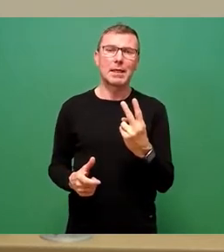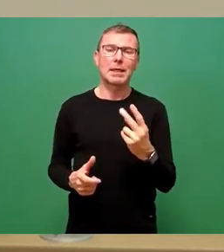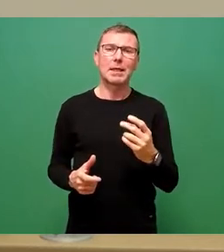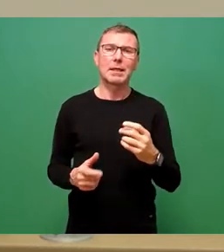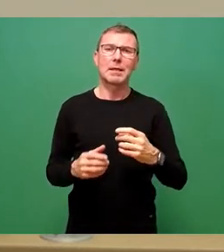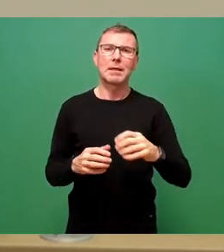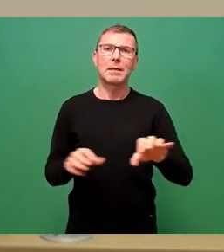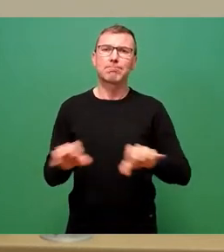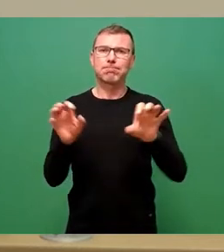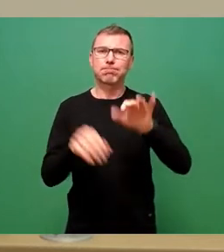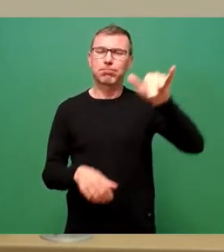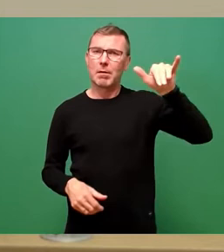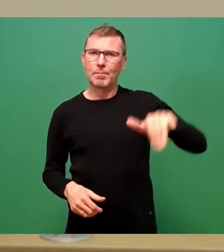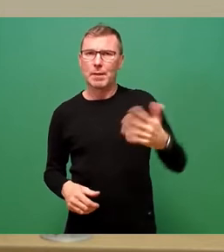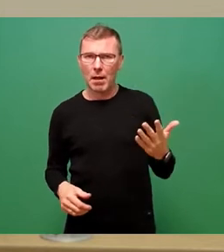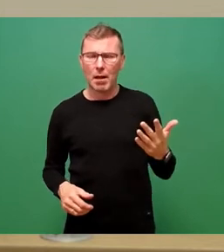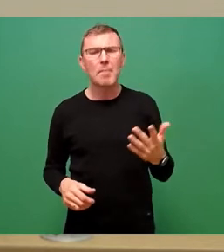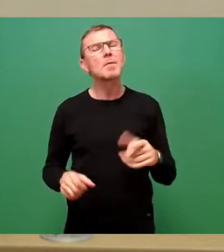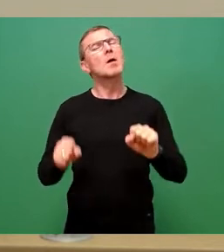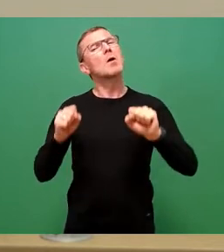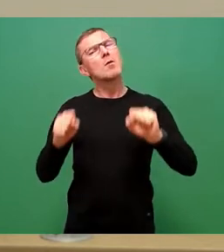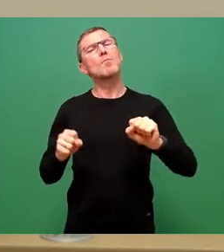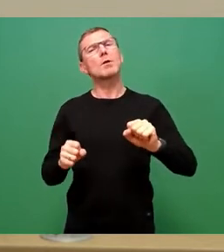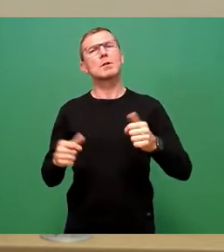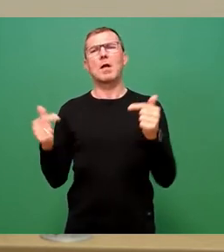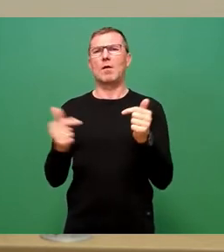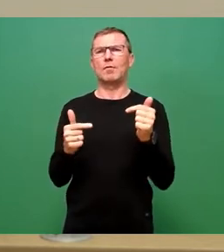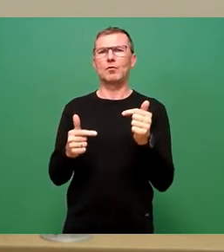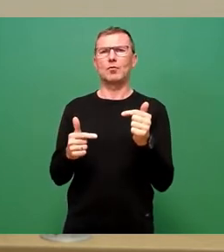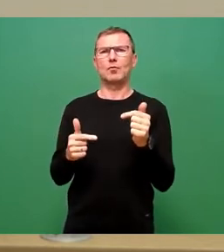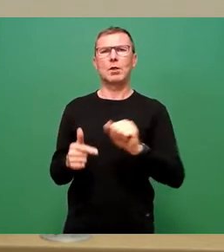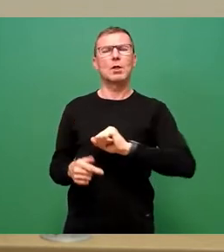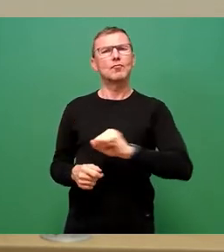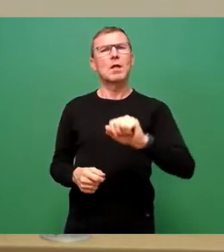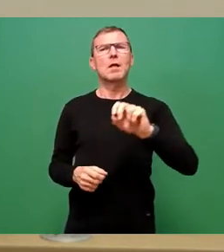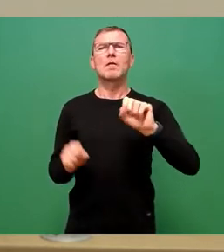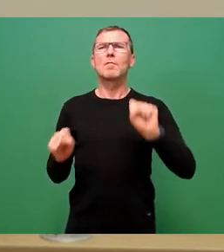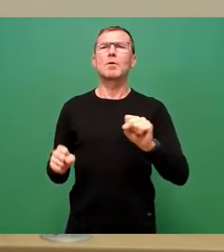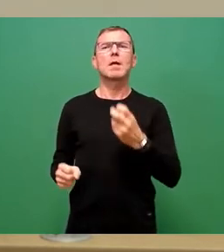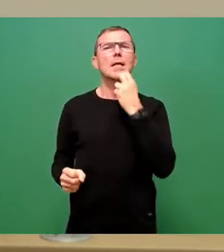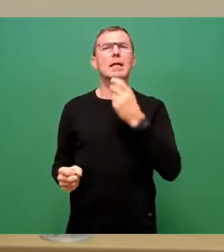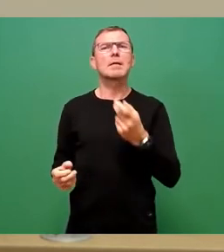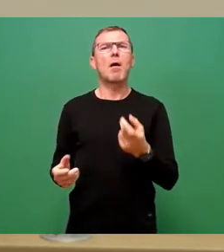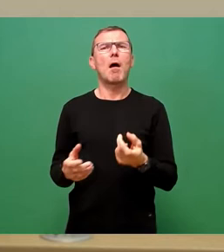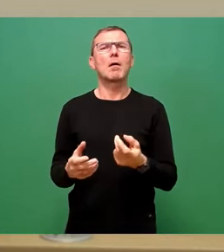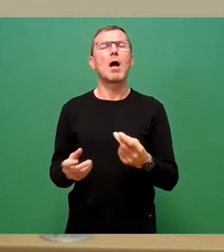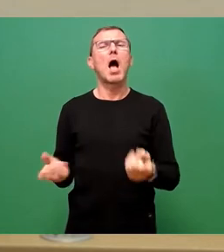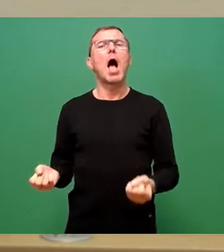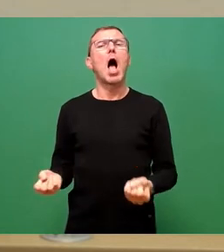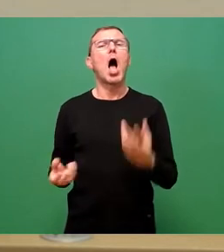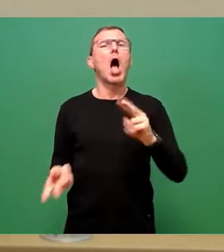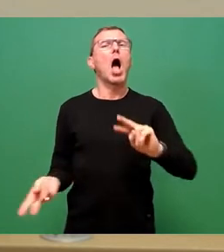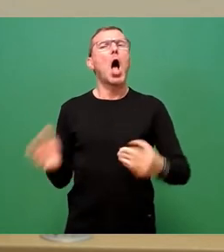hinsichtlich der Versorgung auf erneuerbare Energien umzustellen, um das Ziel Klimaneutralität